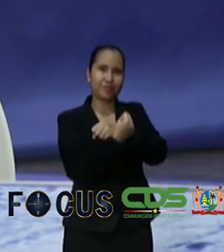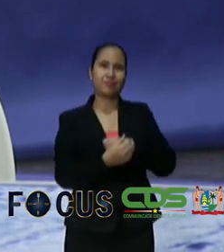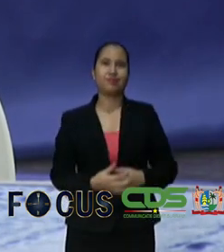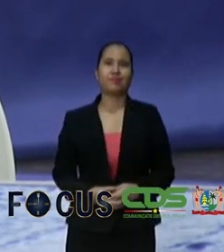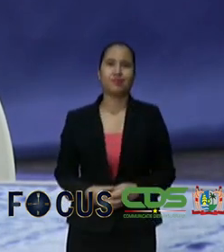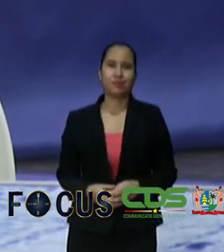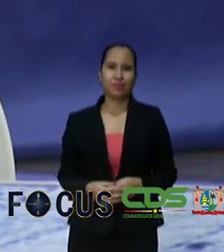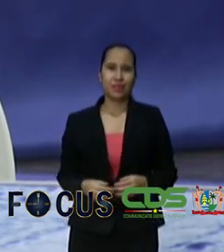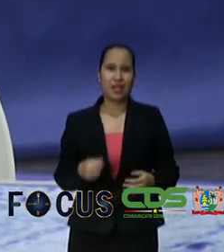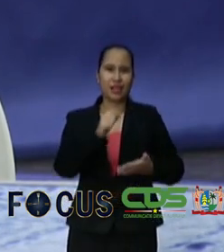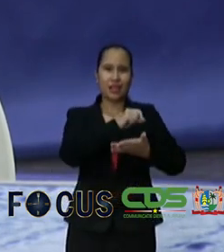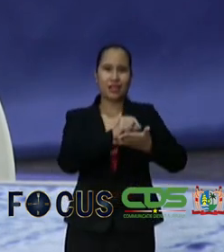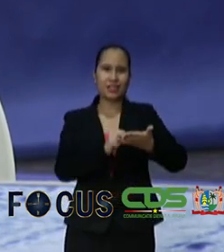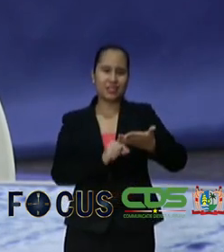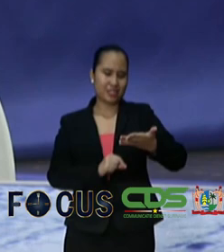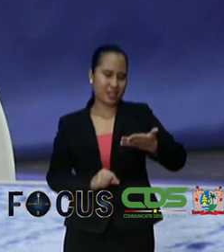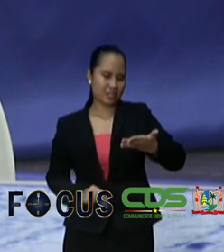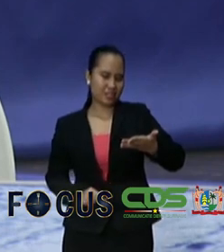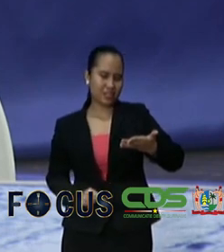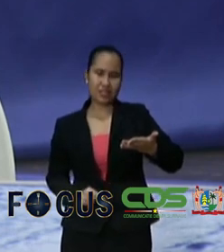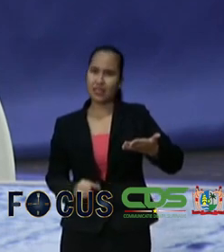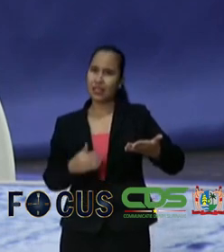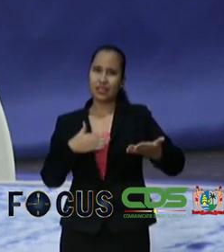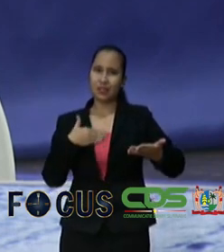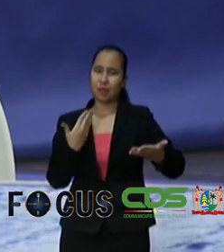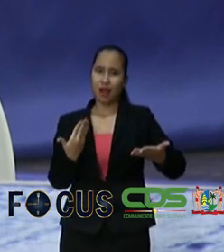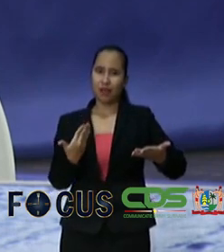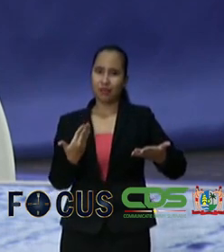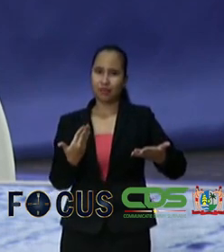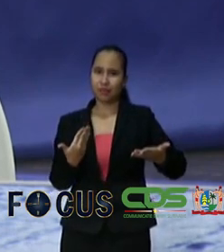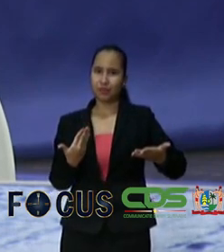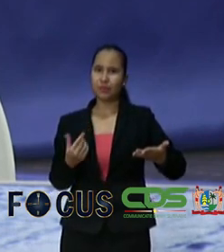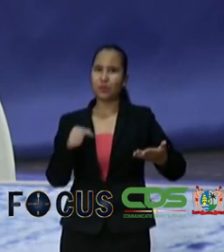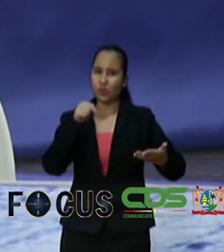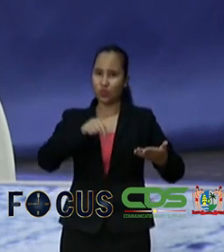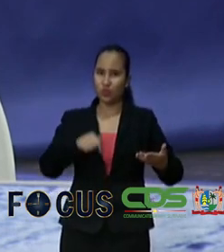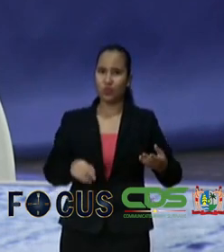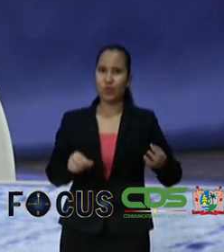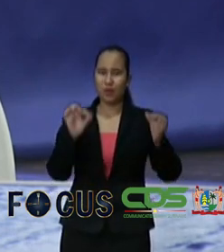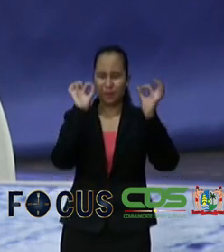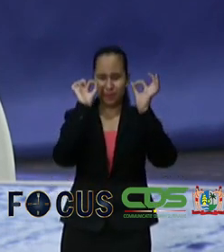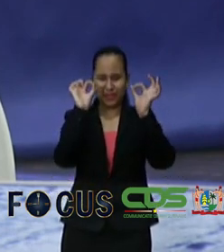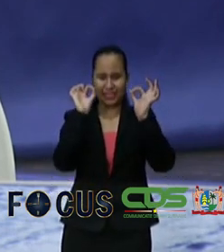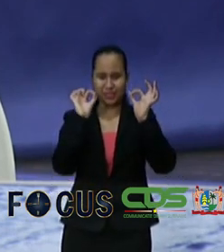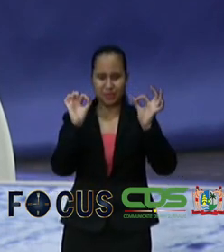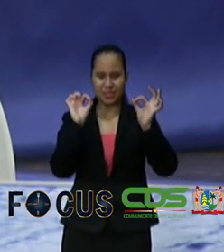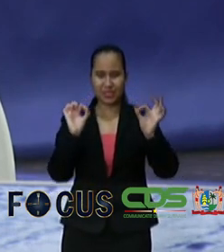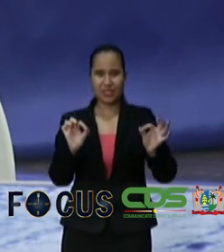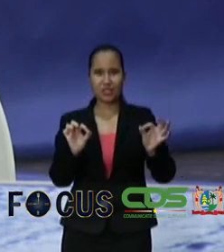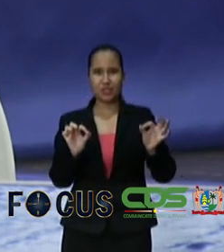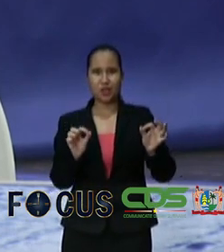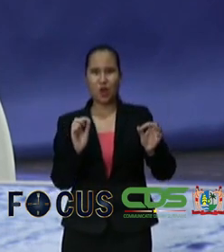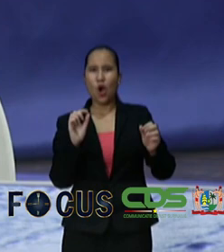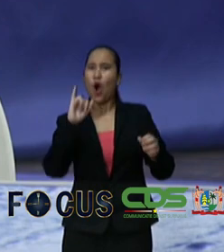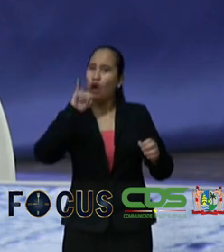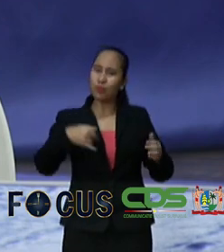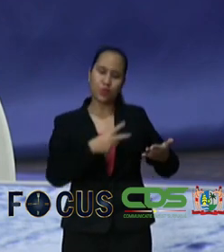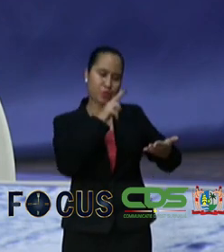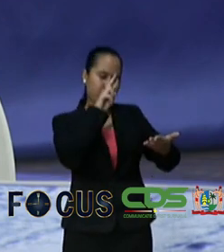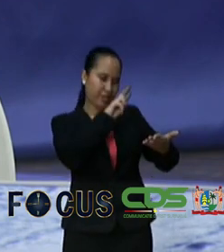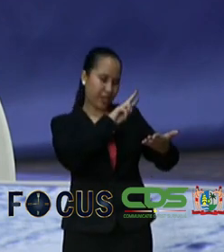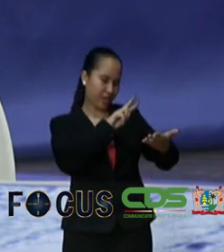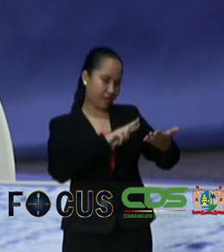qua registraties waarbij het eigenlijk niet mag dus vandaar dat wij het verfijnen dus als we dan kijken naar de reden en naar de bedragen